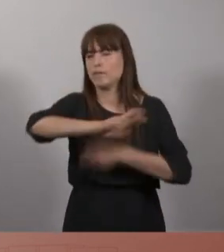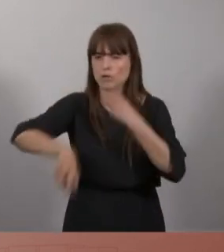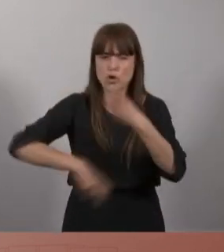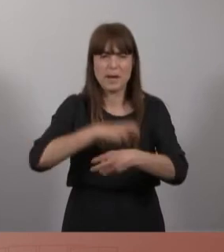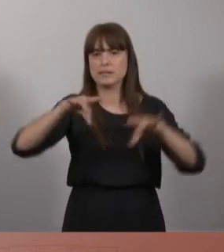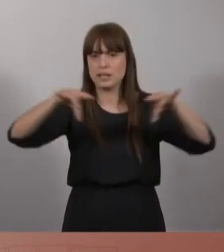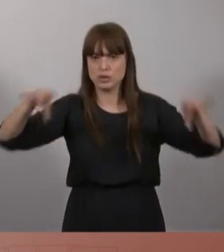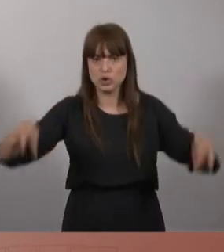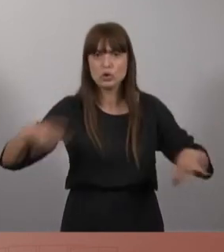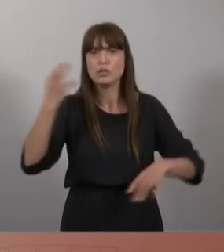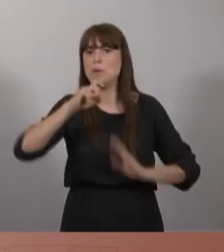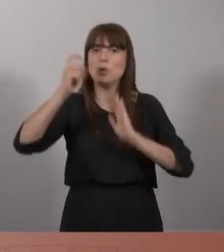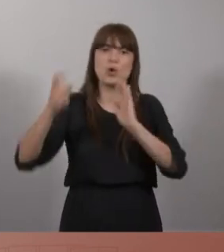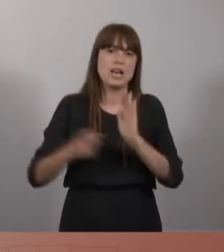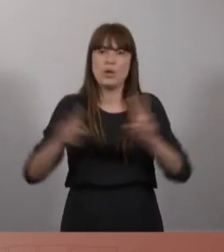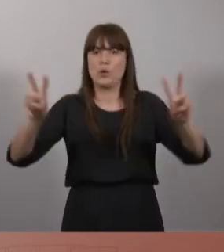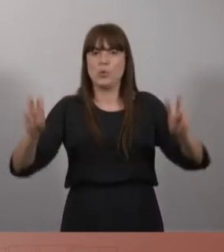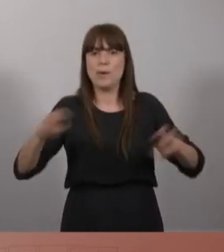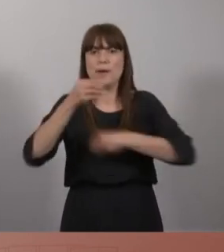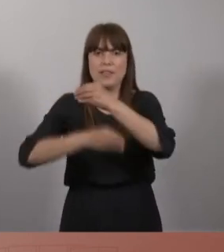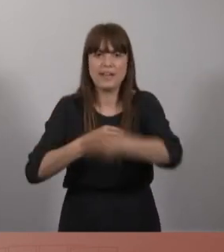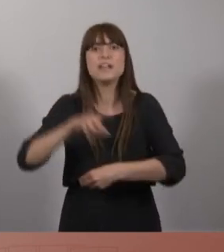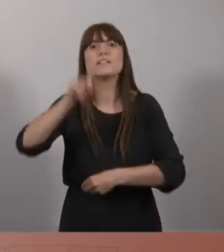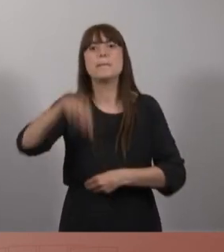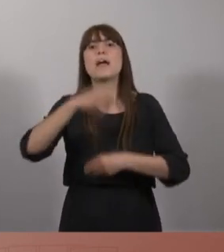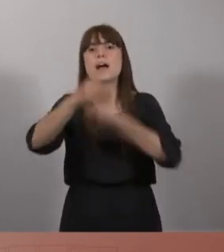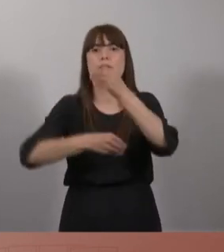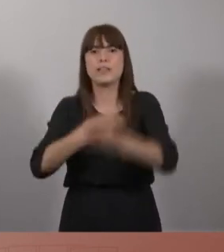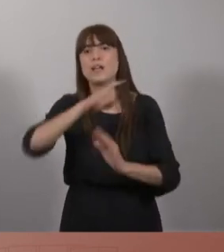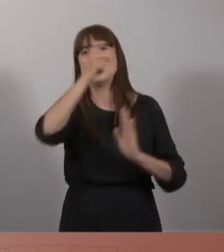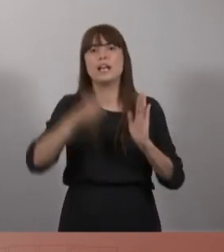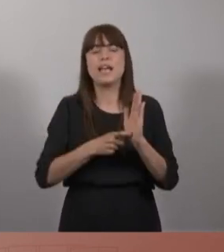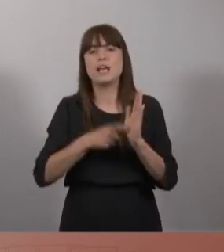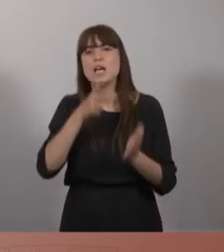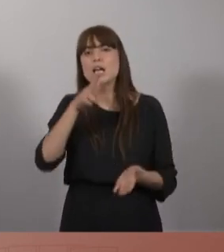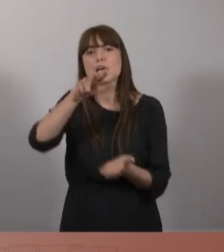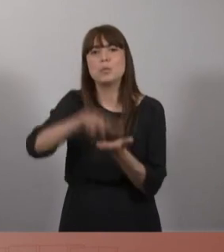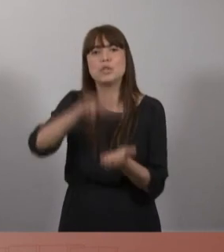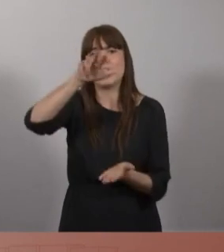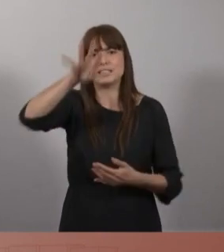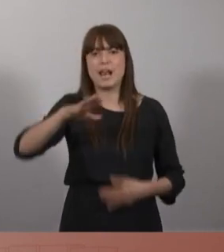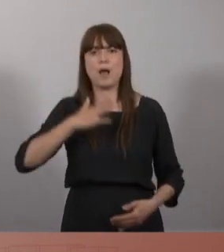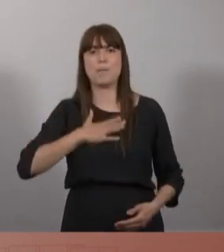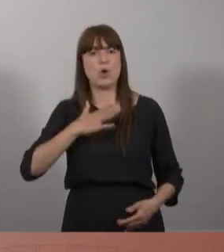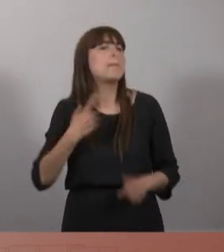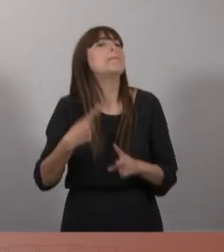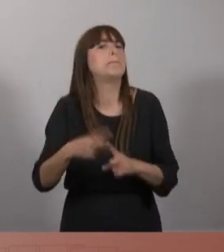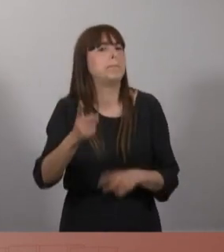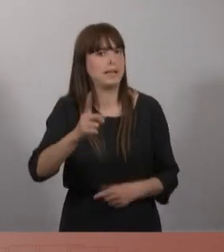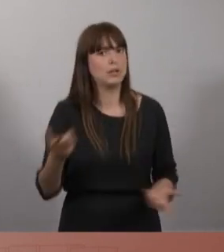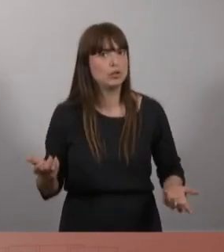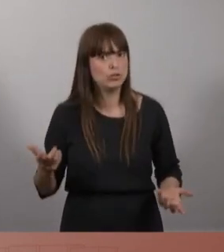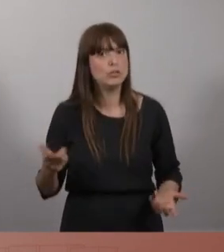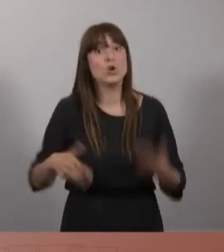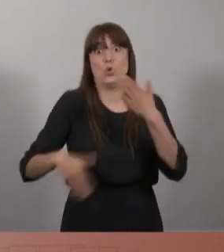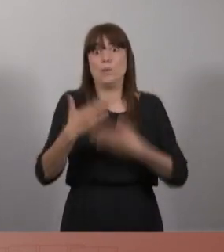territori i urbanisme, també fer una llei hipotecària catalana pròpia, per què no, i començar